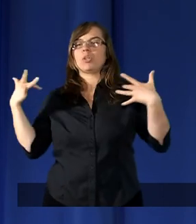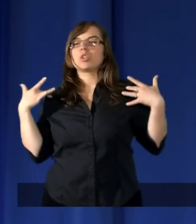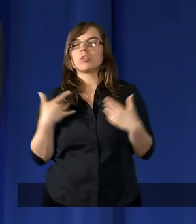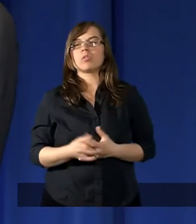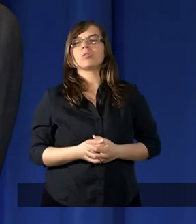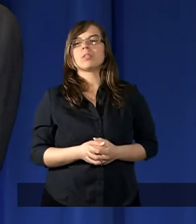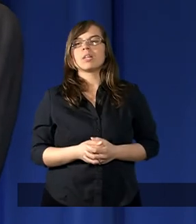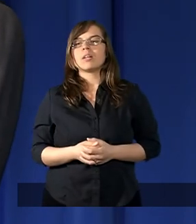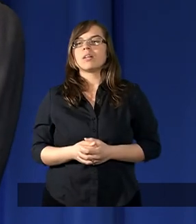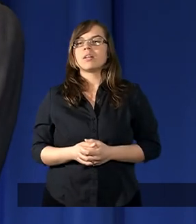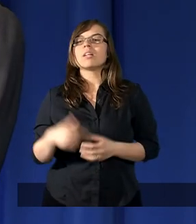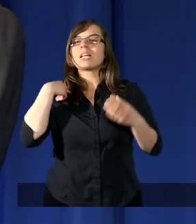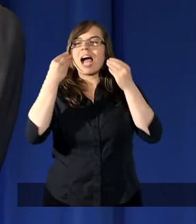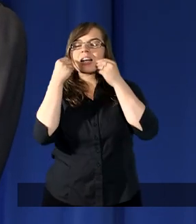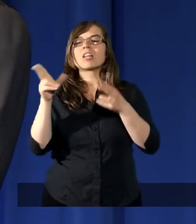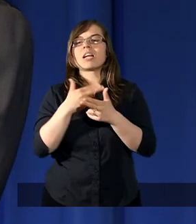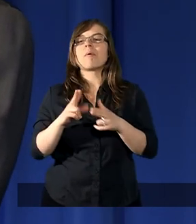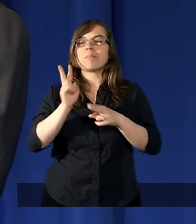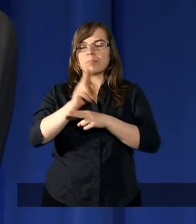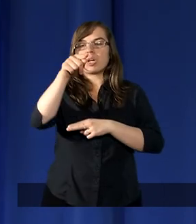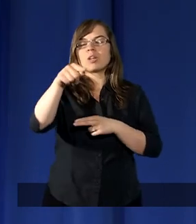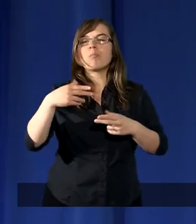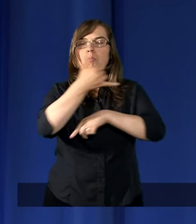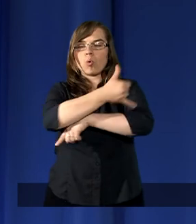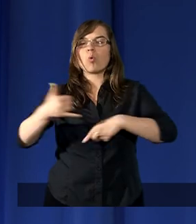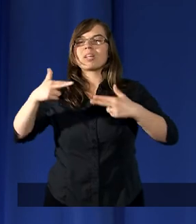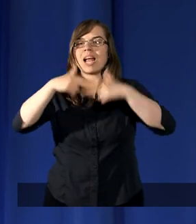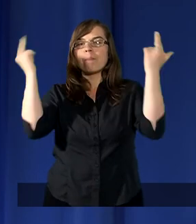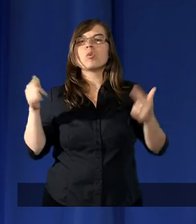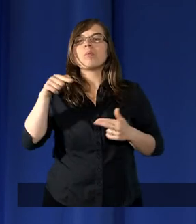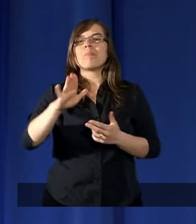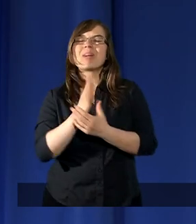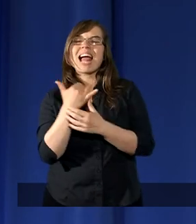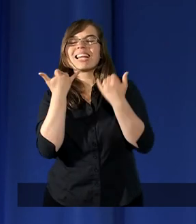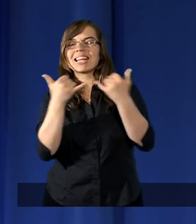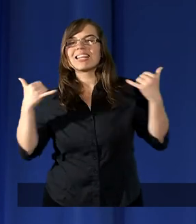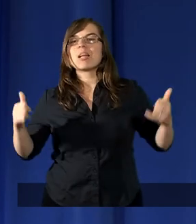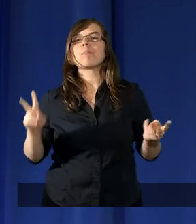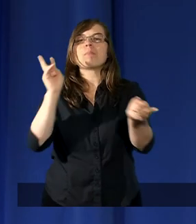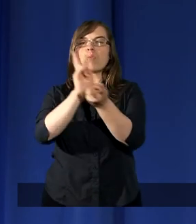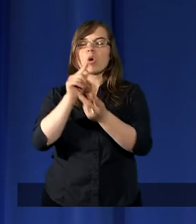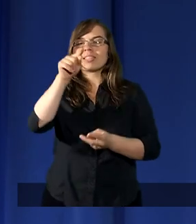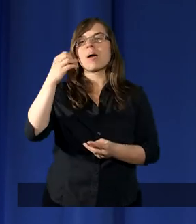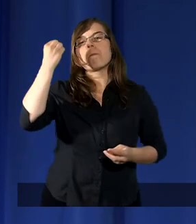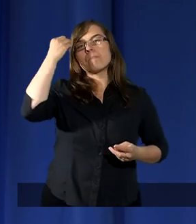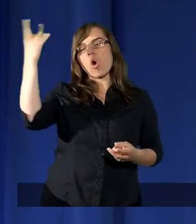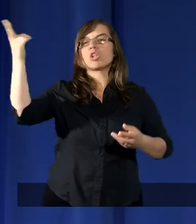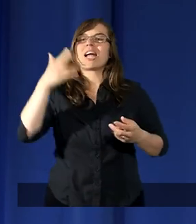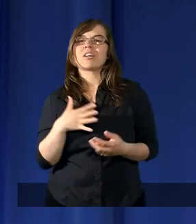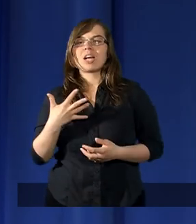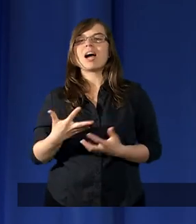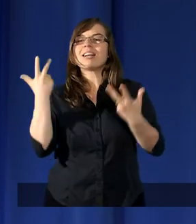Ja cieszę się, kiedy przekroczę próg niebios, że między innymi spotkam tam Mojżesza